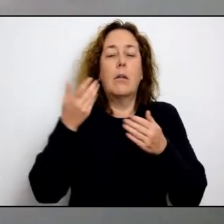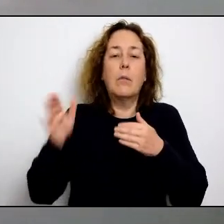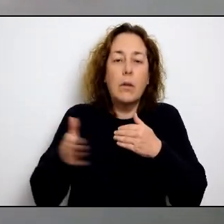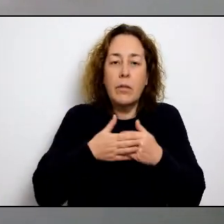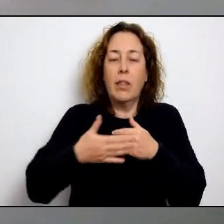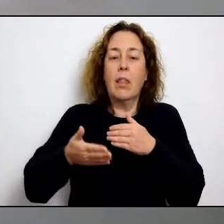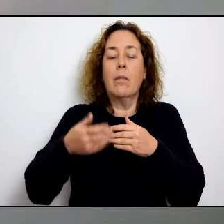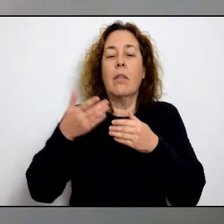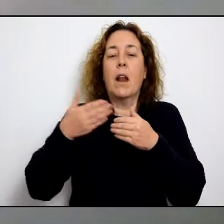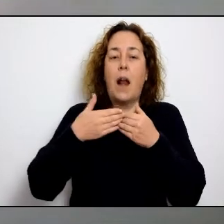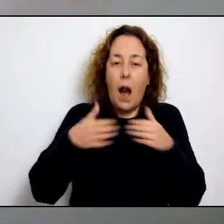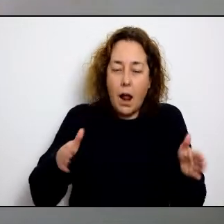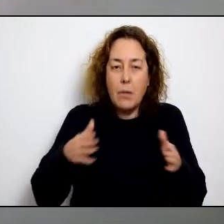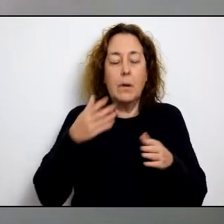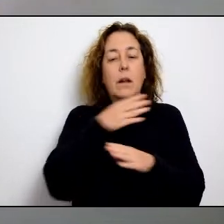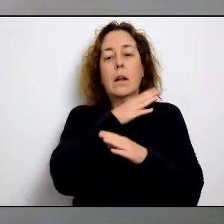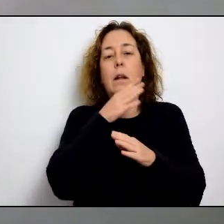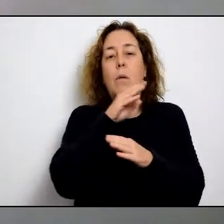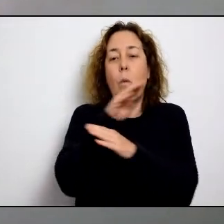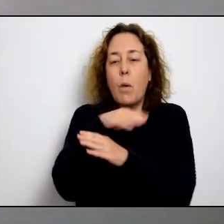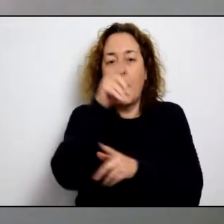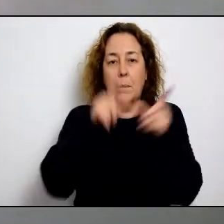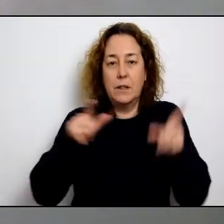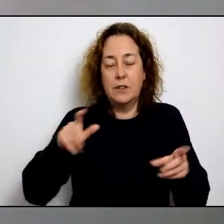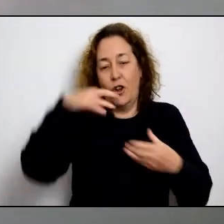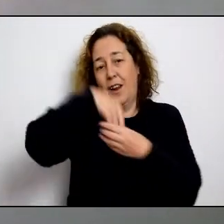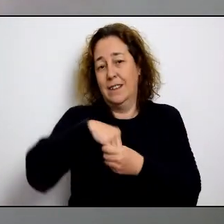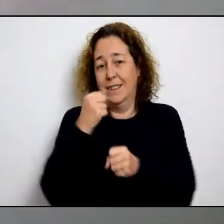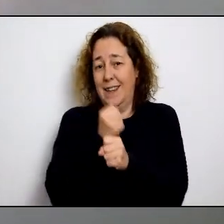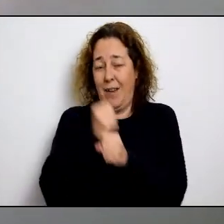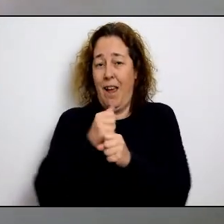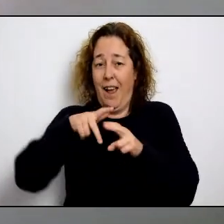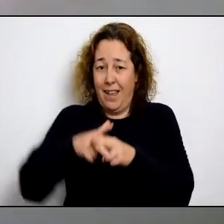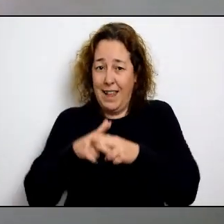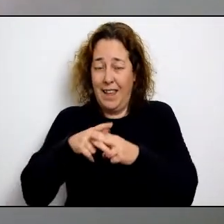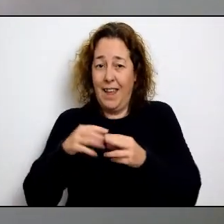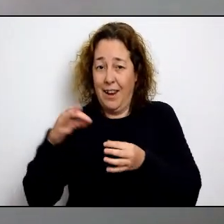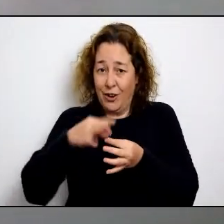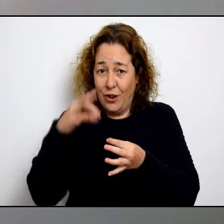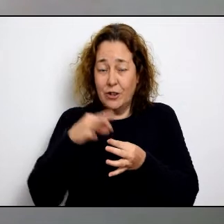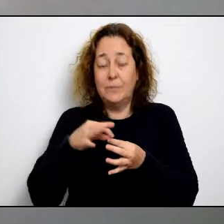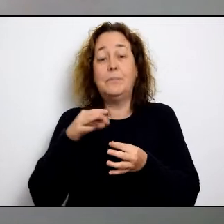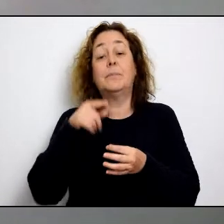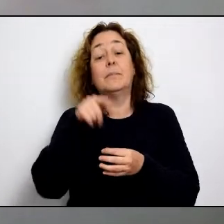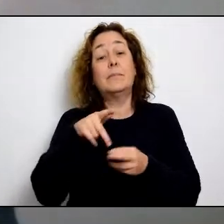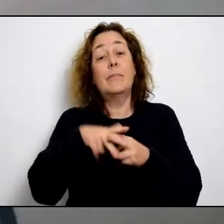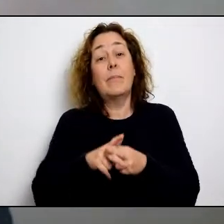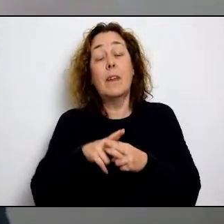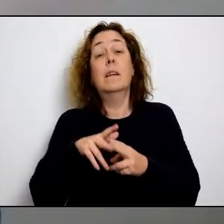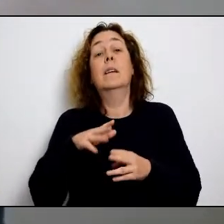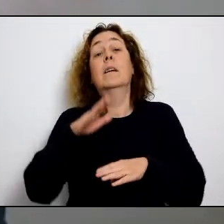la setmana que va estar obert aquest taller van tenir la deferència de tenir una atenció cap a aquest taller, obrir, tancar i tractar perfectament les persones